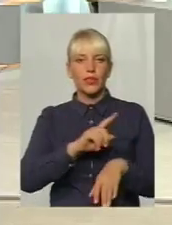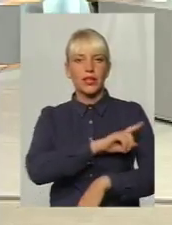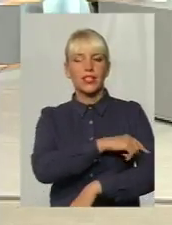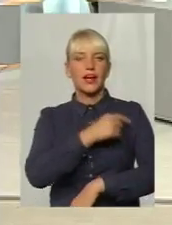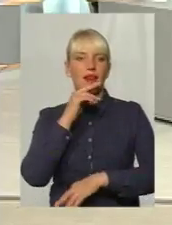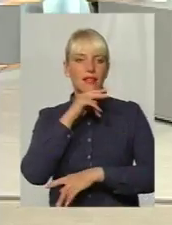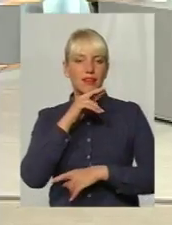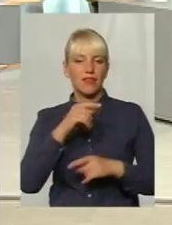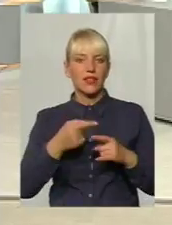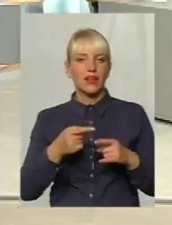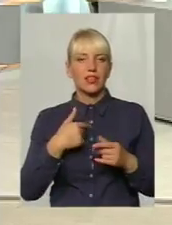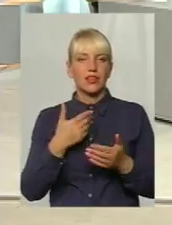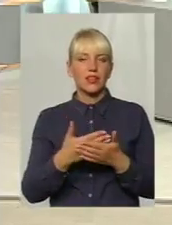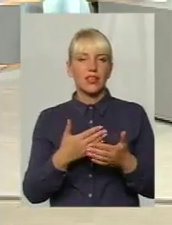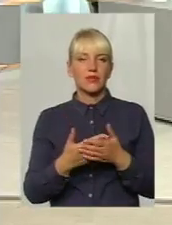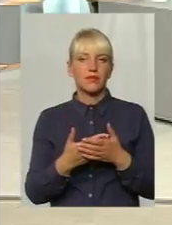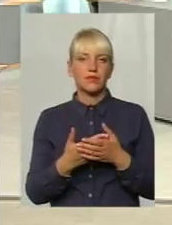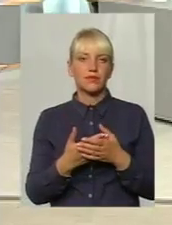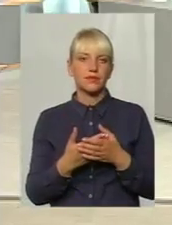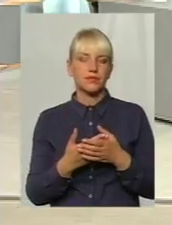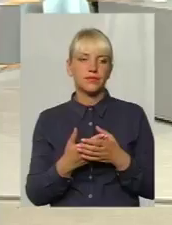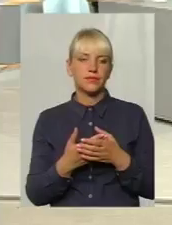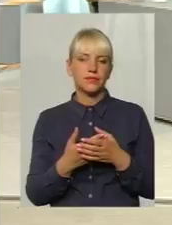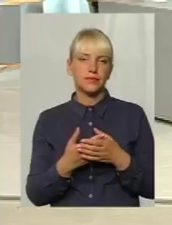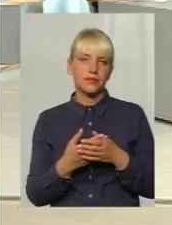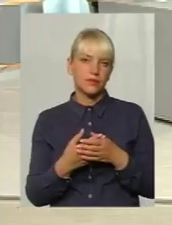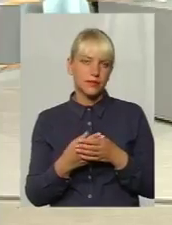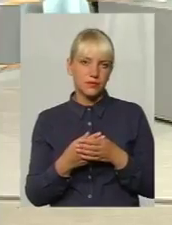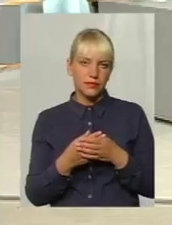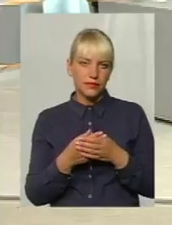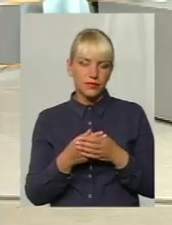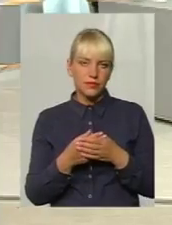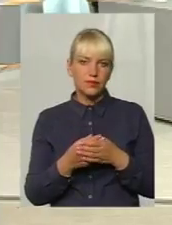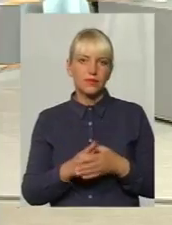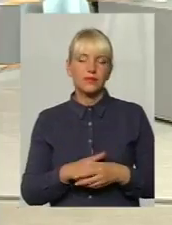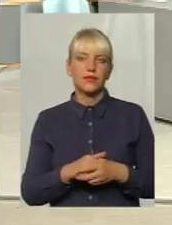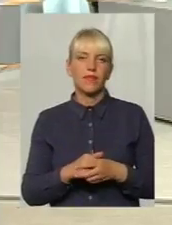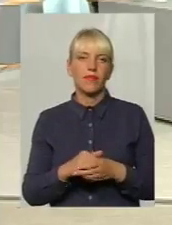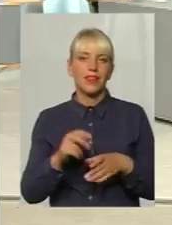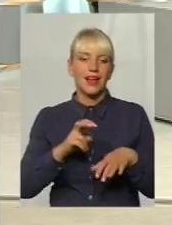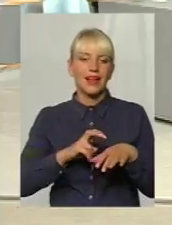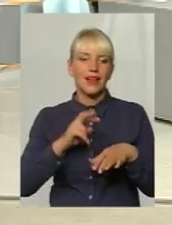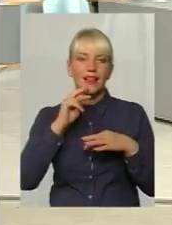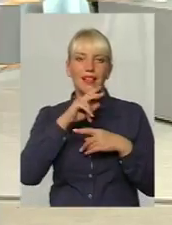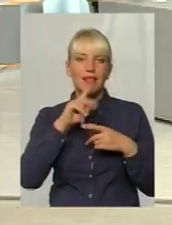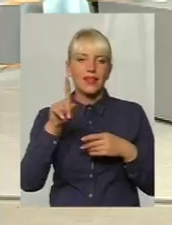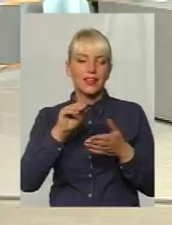за коріння ОТС. Так, портинки, які на нашій партіологі, таких